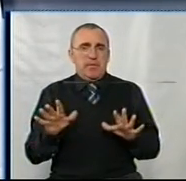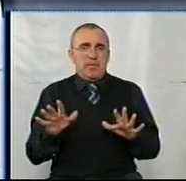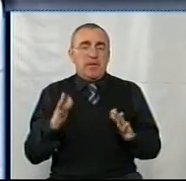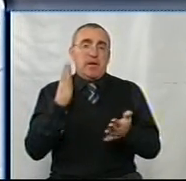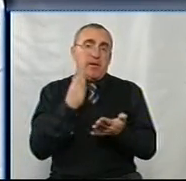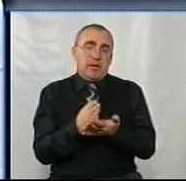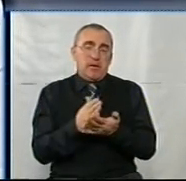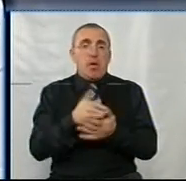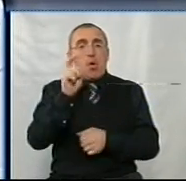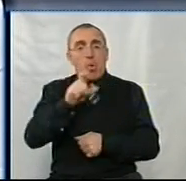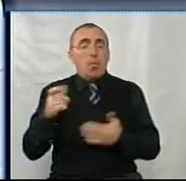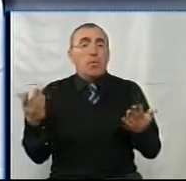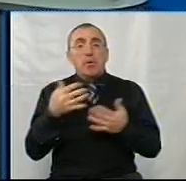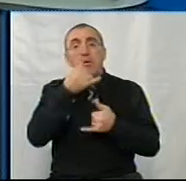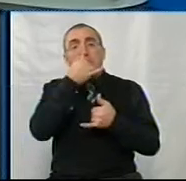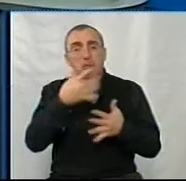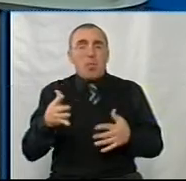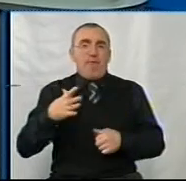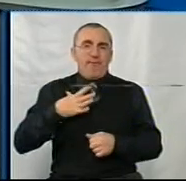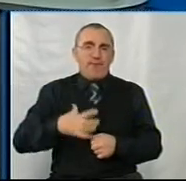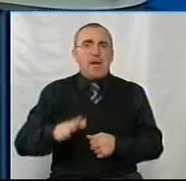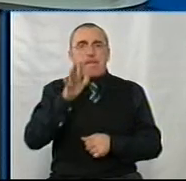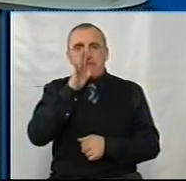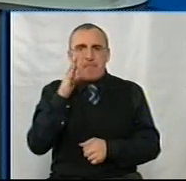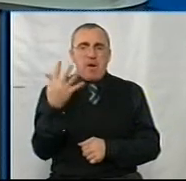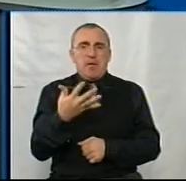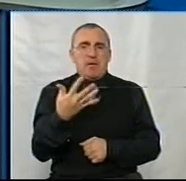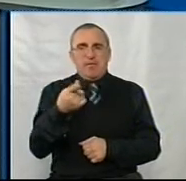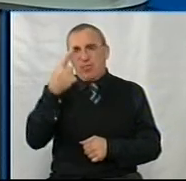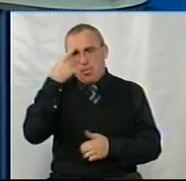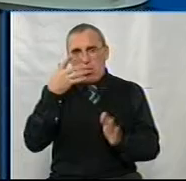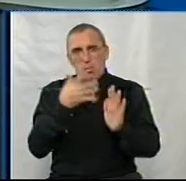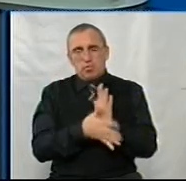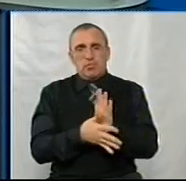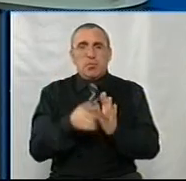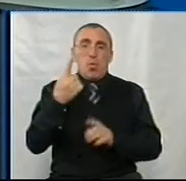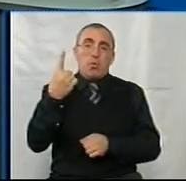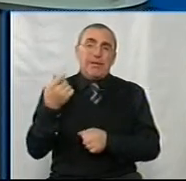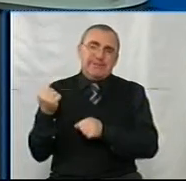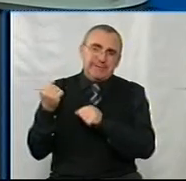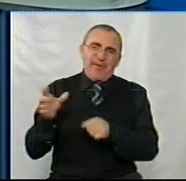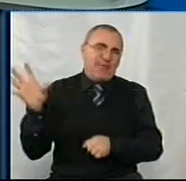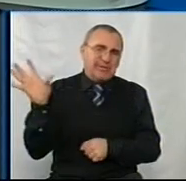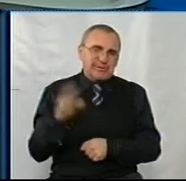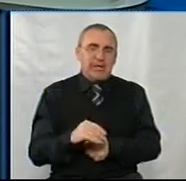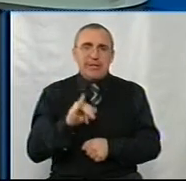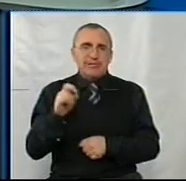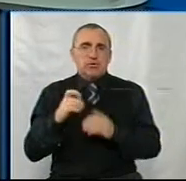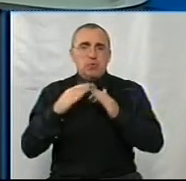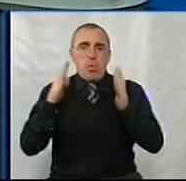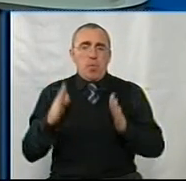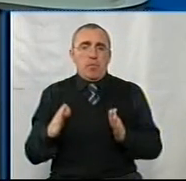Є також і люди, які не можуть витримати 5 років. Ви саме розумієте, що одні тягнуть все із дому.